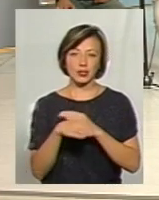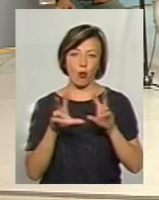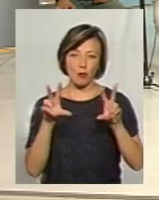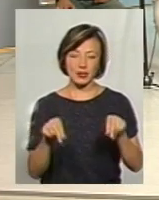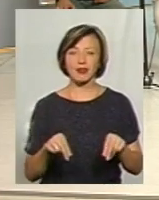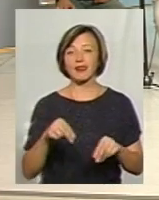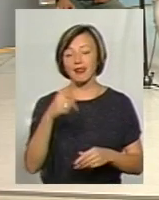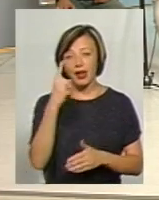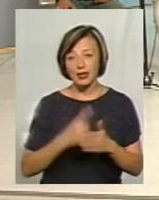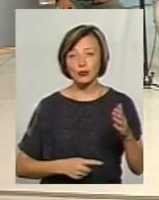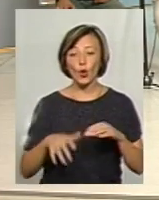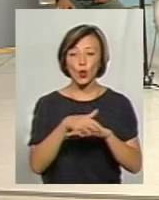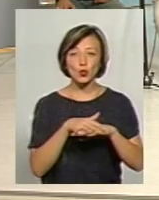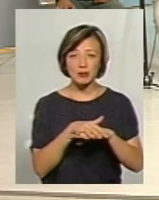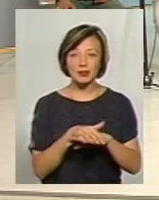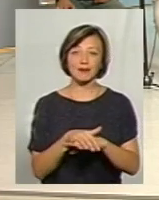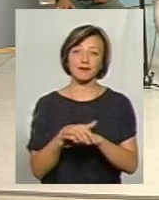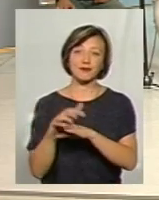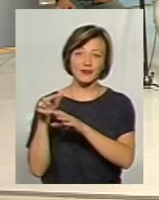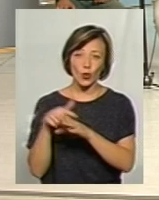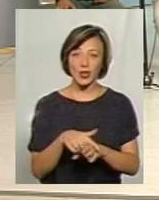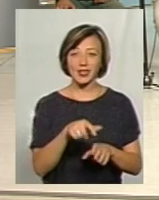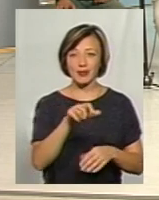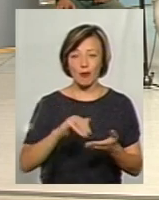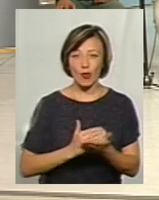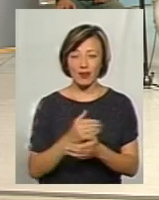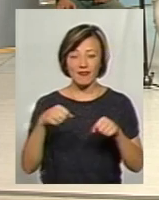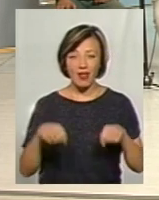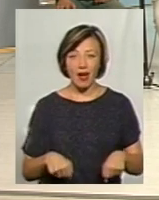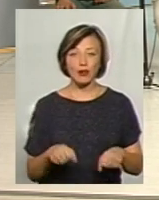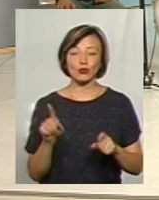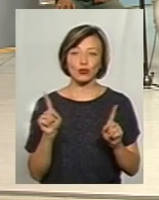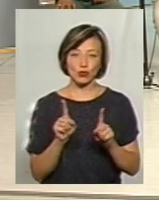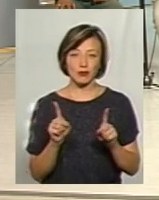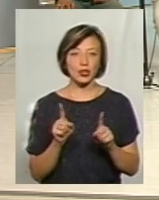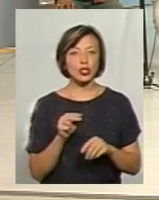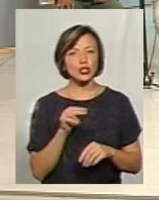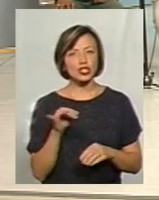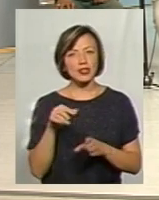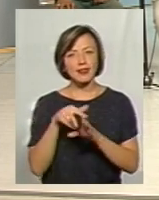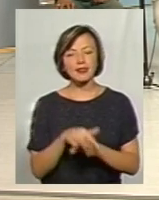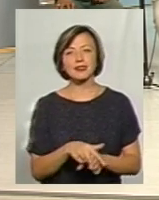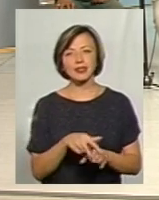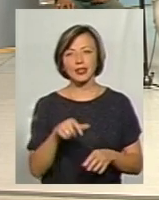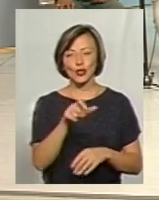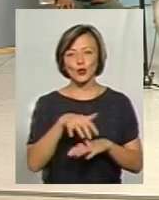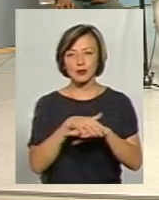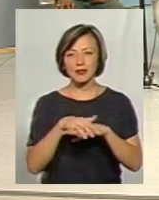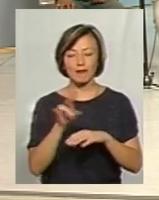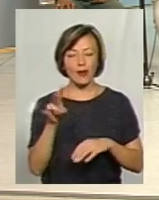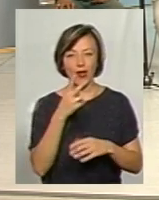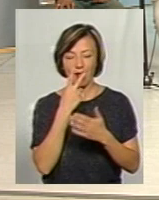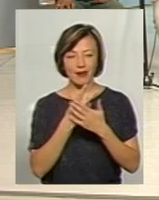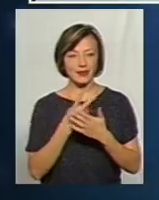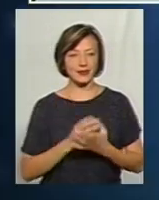громадянське суспільство дотисне людей, дотисне нашу владу, яка б все-таки зміняла цю систему. громадянське суспільство в Миколаєві, зараз ми